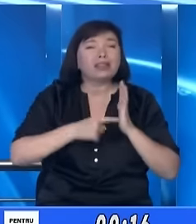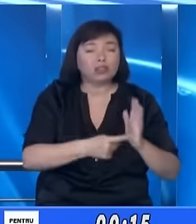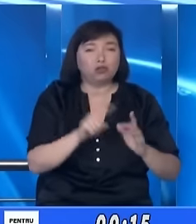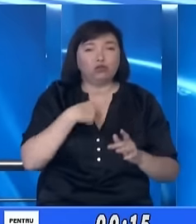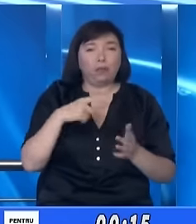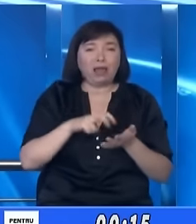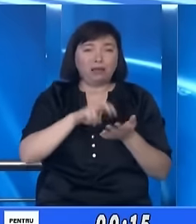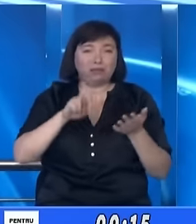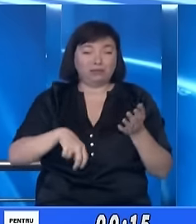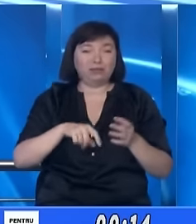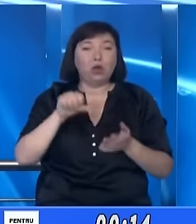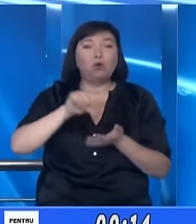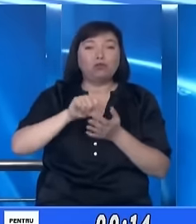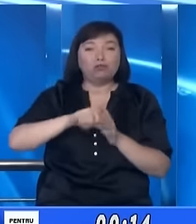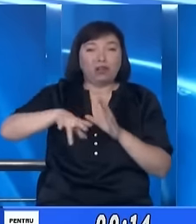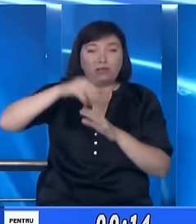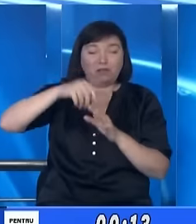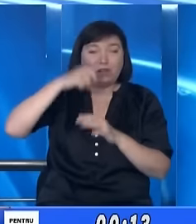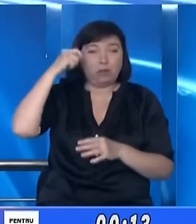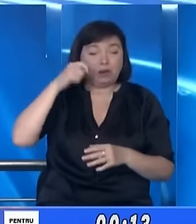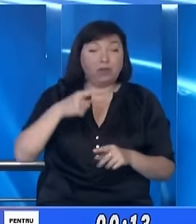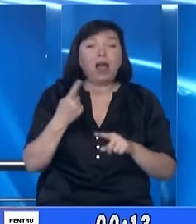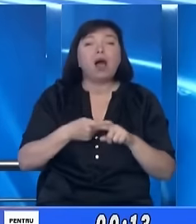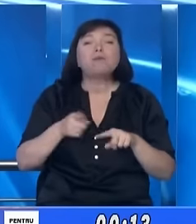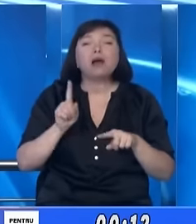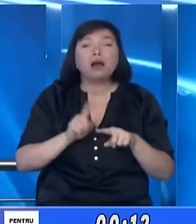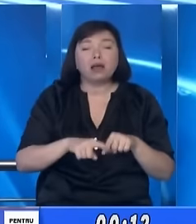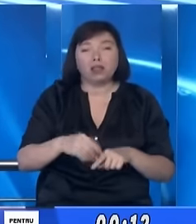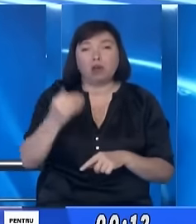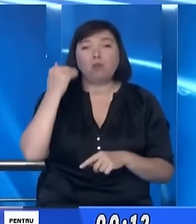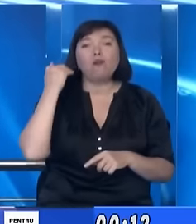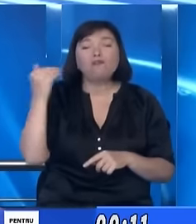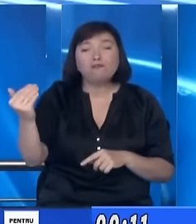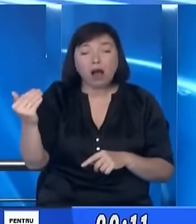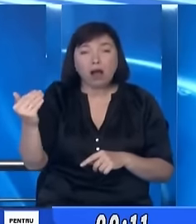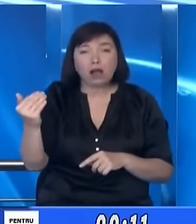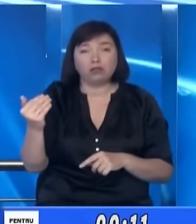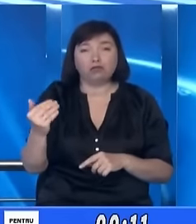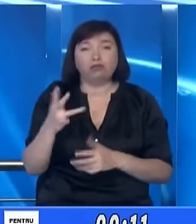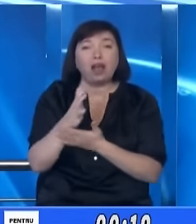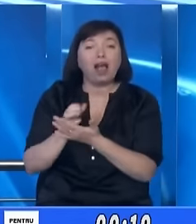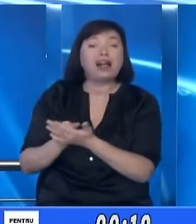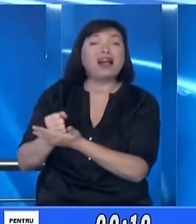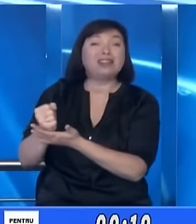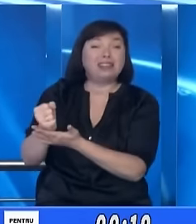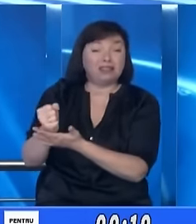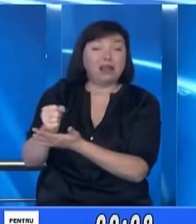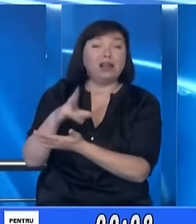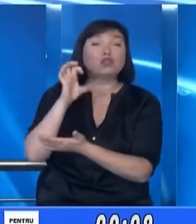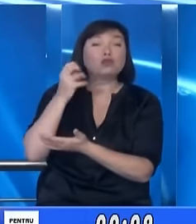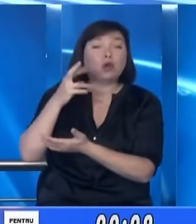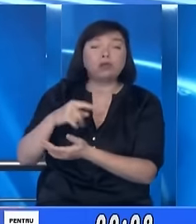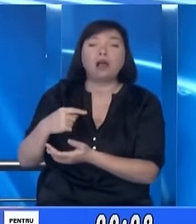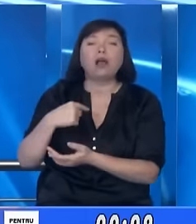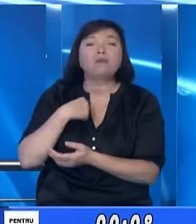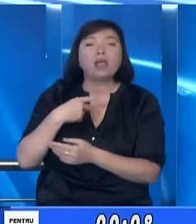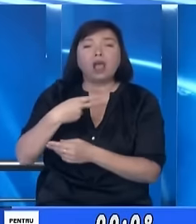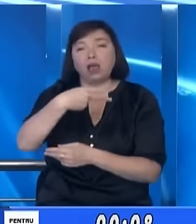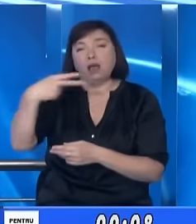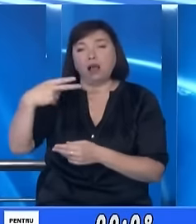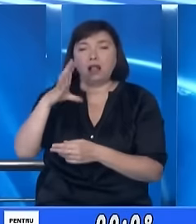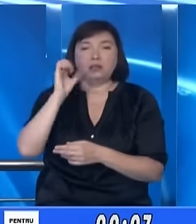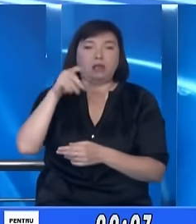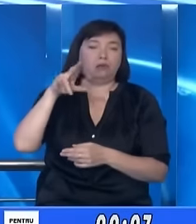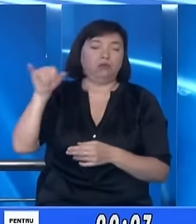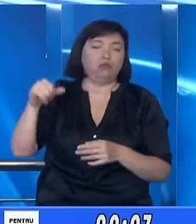din alegerile prezidențele. De asta candidatul vostru, de asta candidatul dumneavoastră astăzi la mine este egal cu Maia